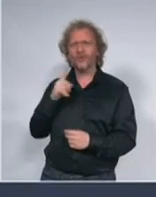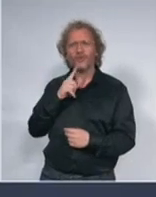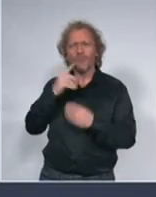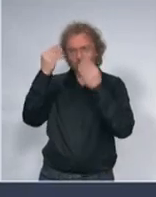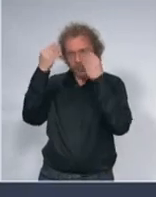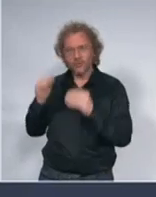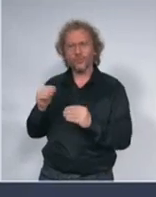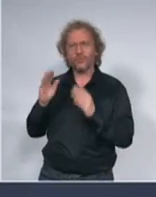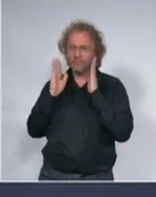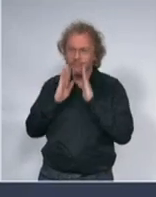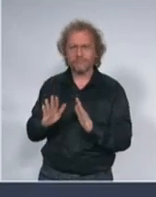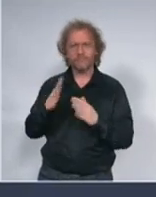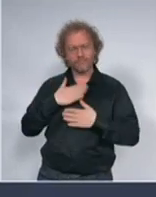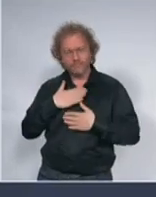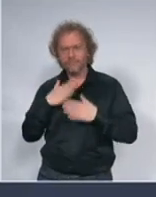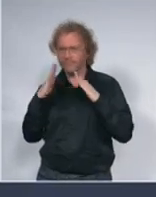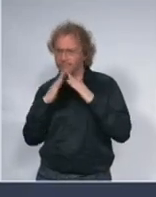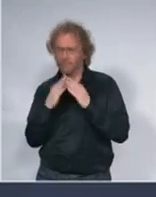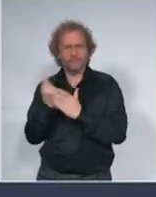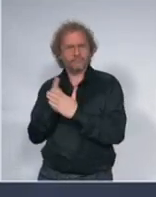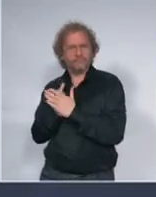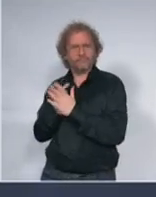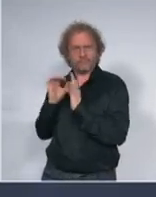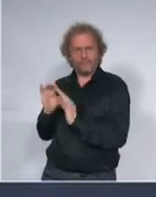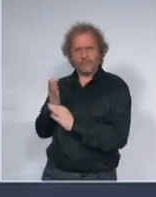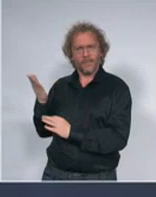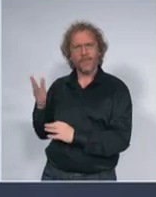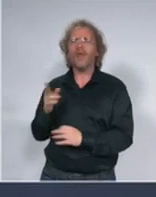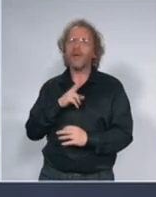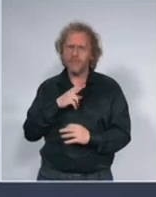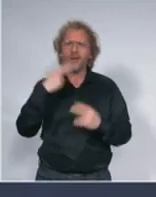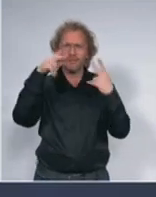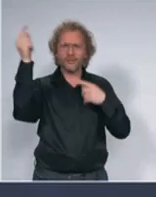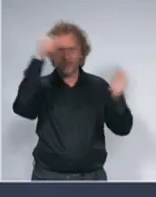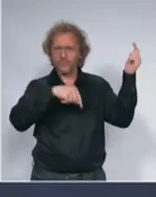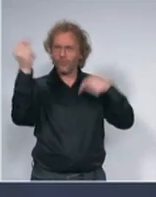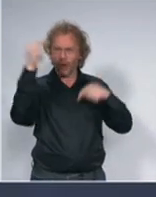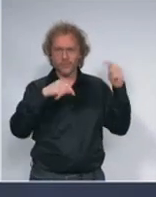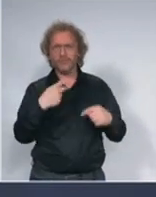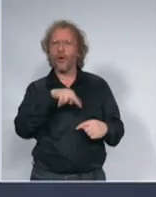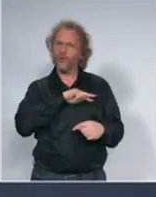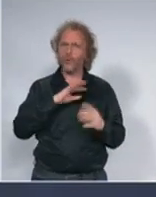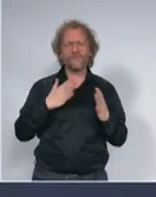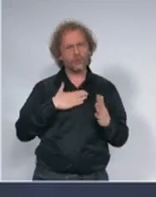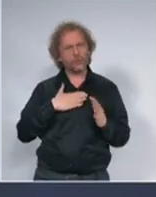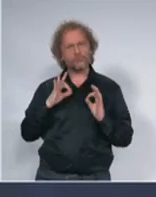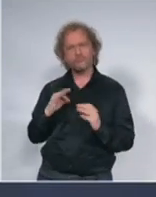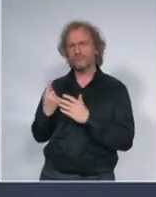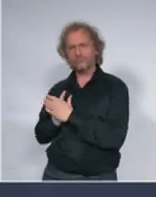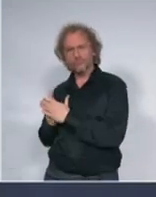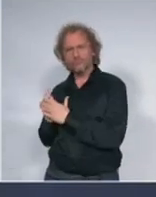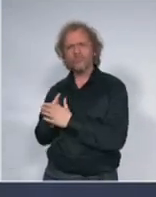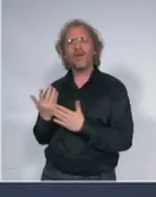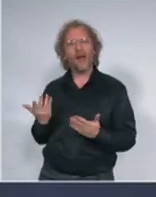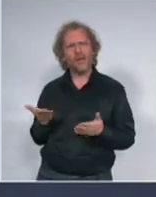zaista brojne građane koji se vraćaju koji su odgovorni ali je patriotski bilo u ovom